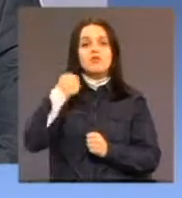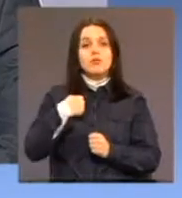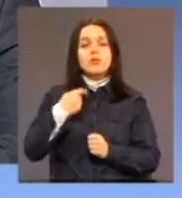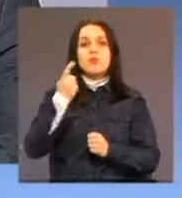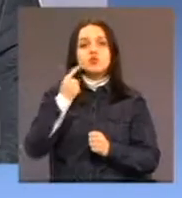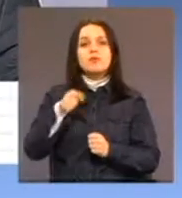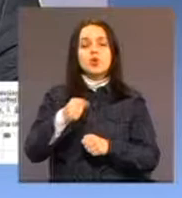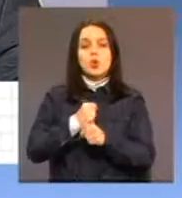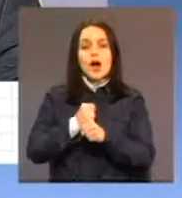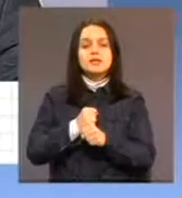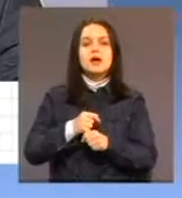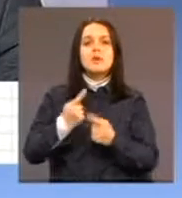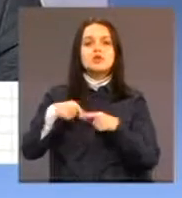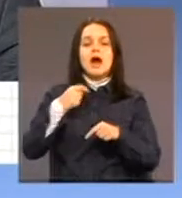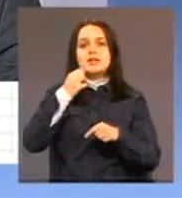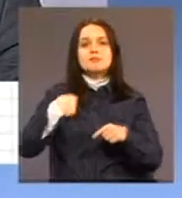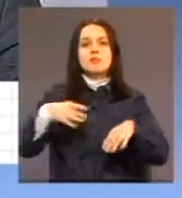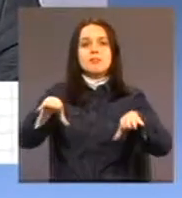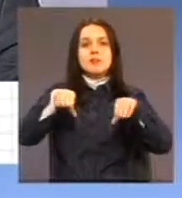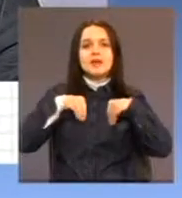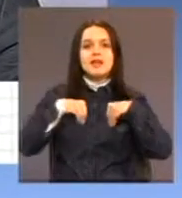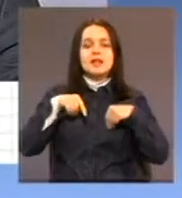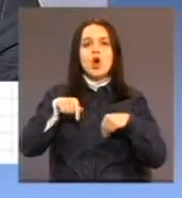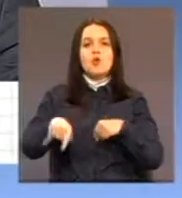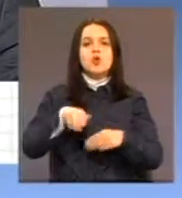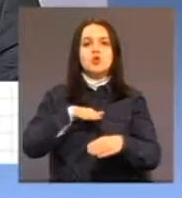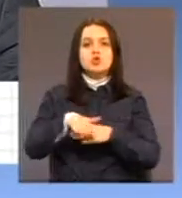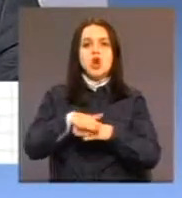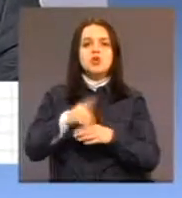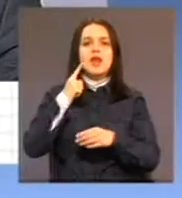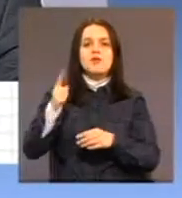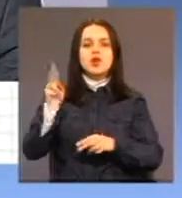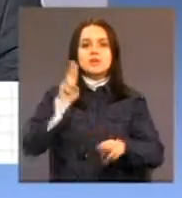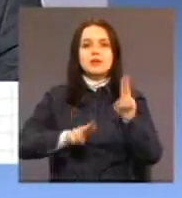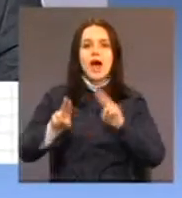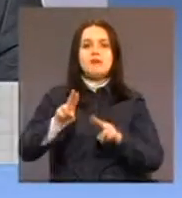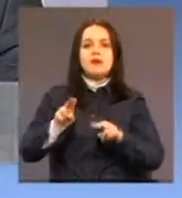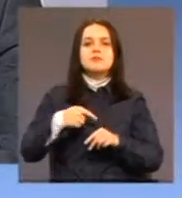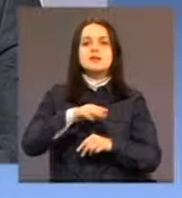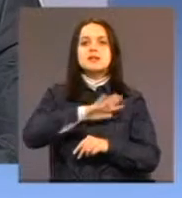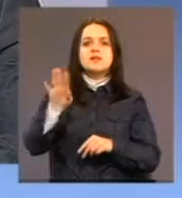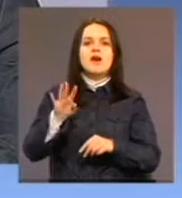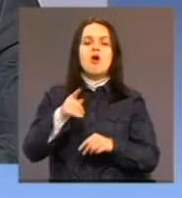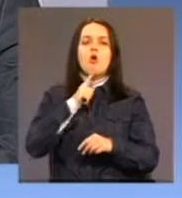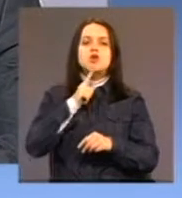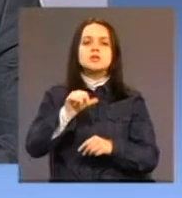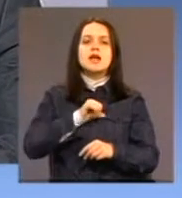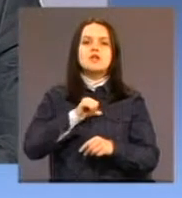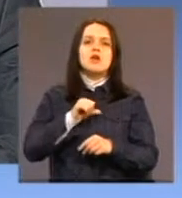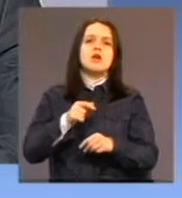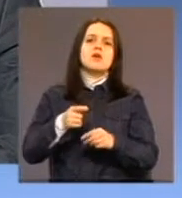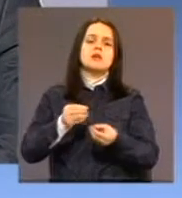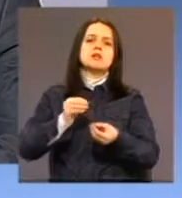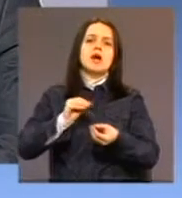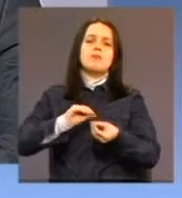vršimo uslogu dnevnog zbrinjavanja. Mi sa svim relevantnim faktorima koji su zainteresovani za probleme socijalne zaštite u našoj